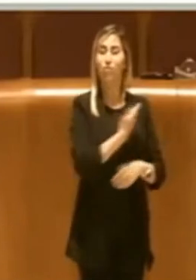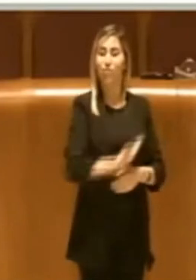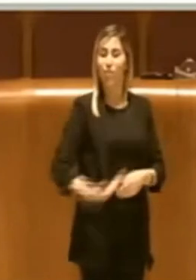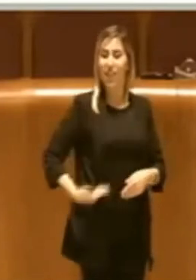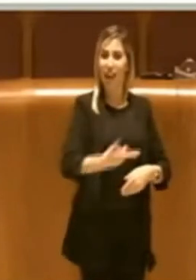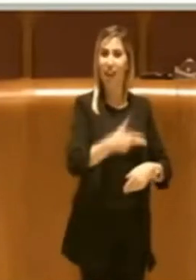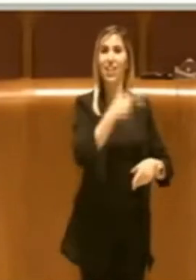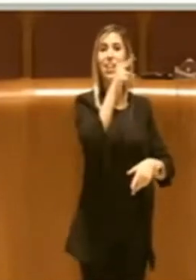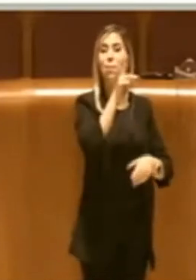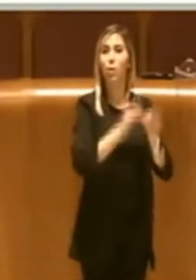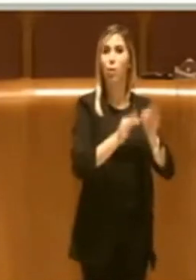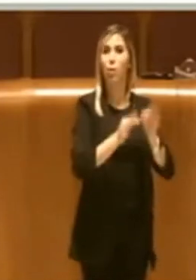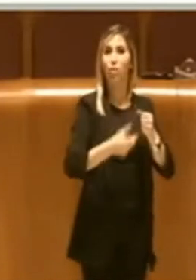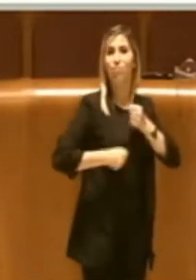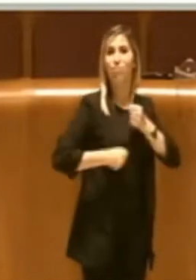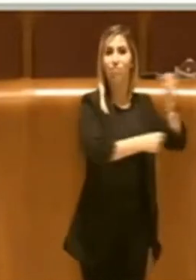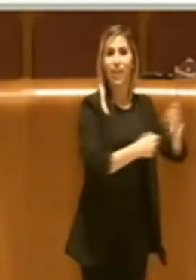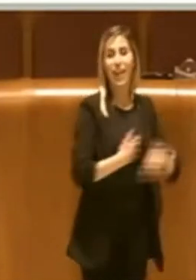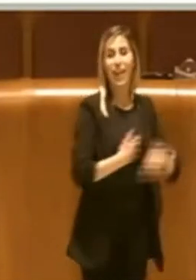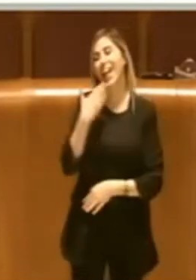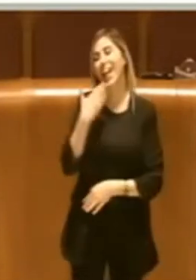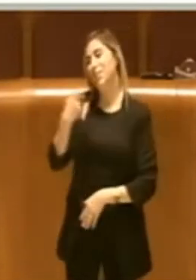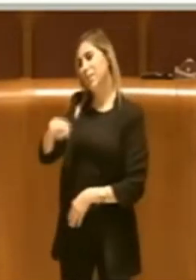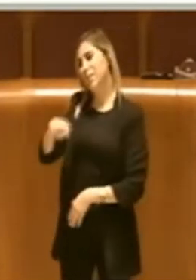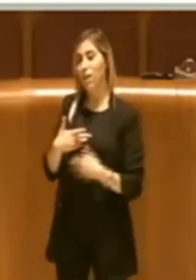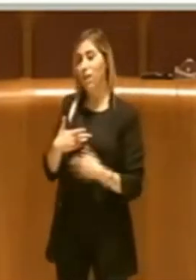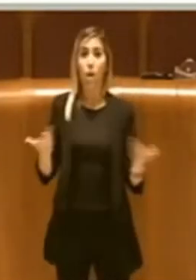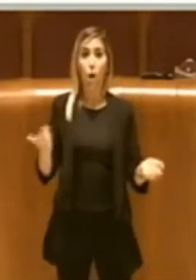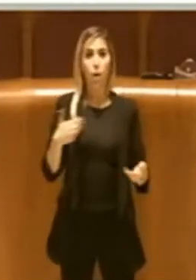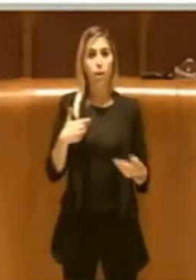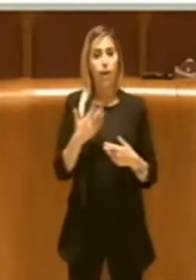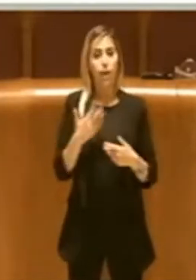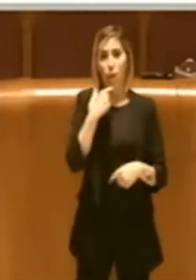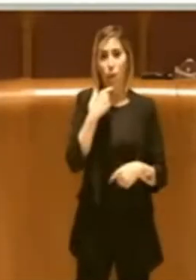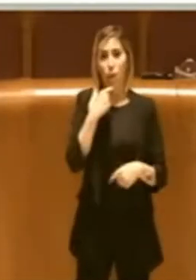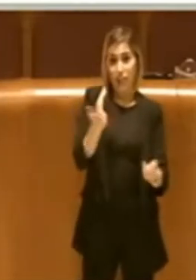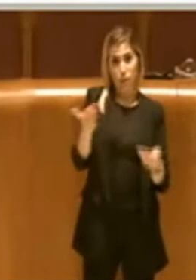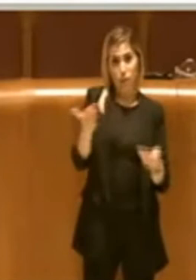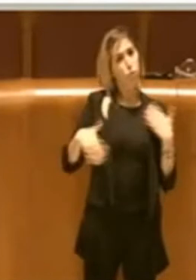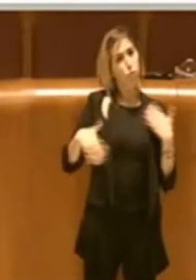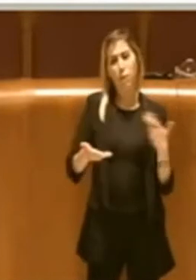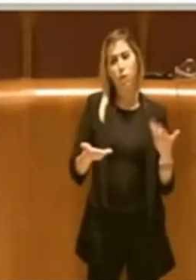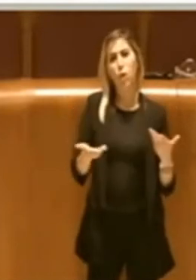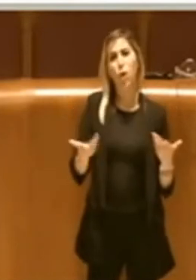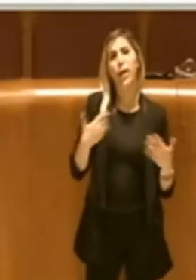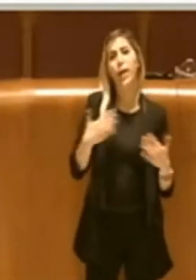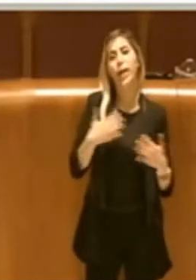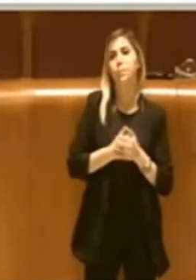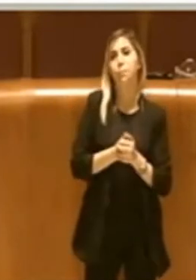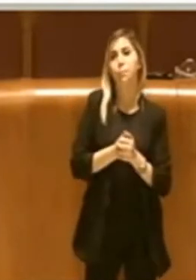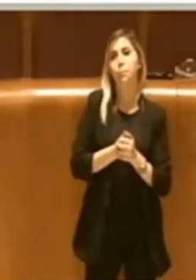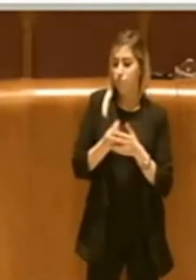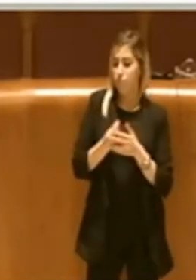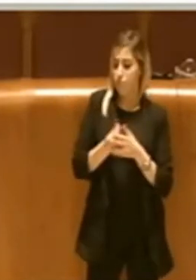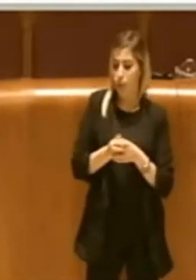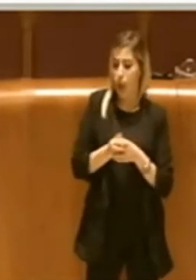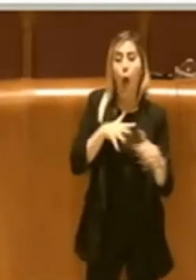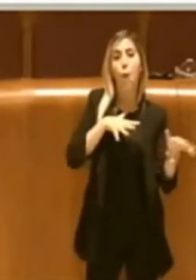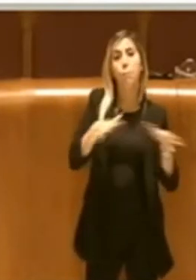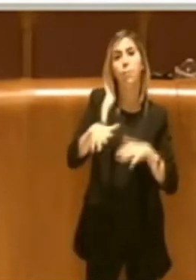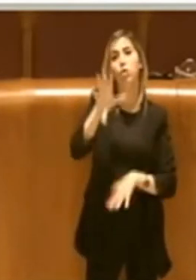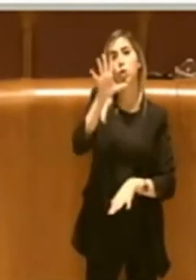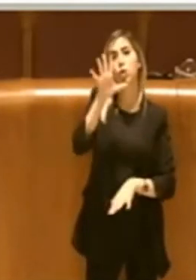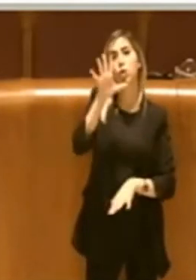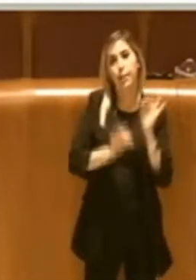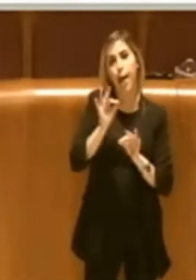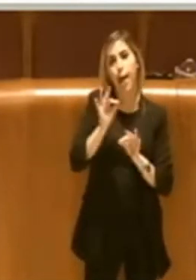Sì, grazie Presidente. Faccio subito presente che il Movimento 5 Stelle non è